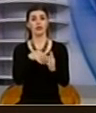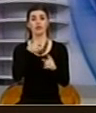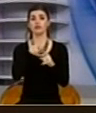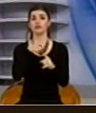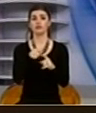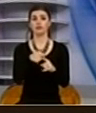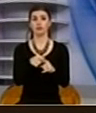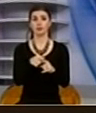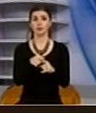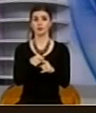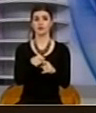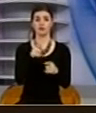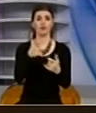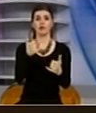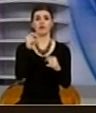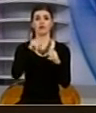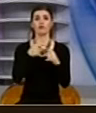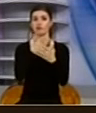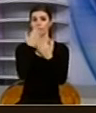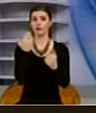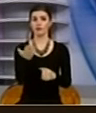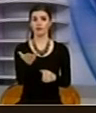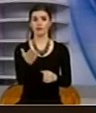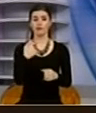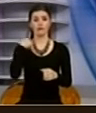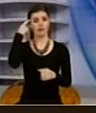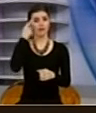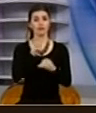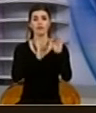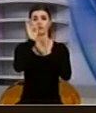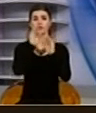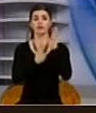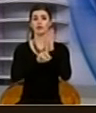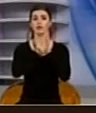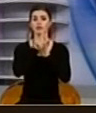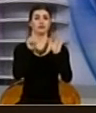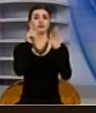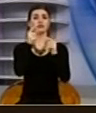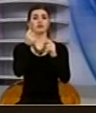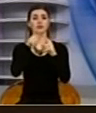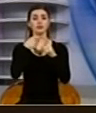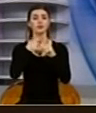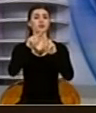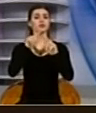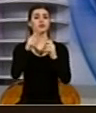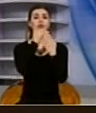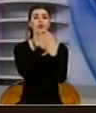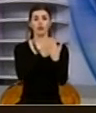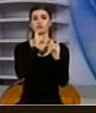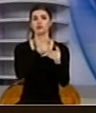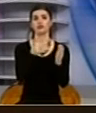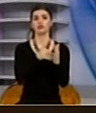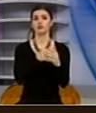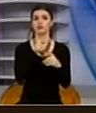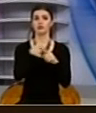me përpikmëri, që po mungon në rëtëkë. Më ndojë se rritja performansës përthuese në të gjitha sektorit të programorë duhet të jetë edhe me të